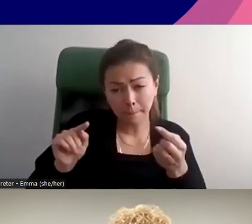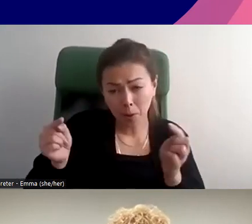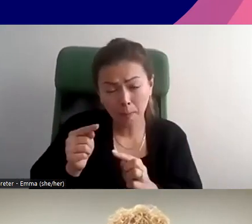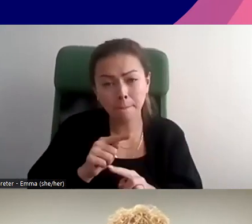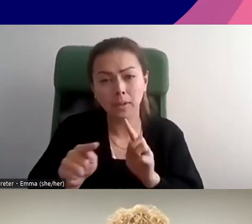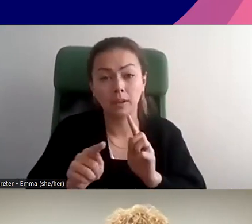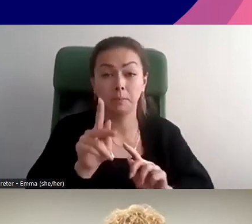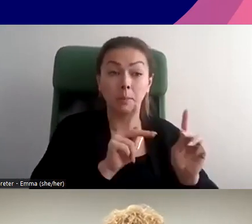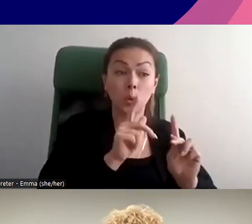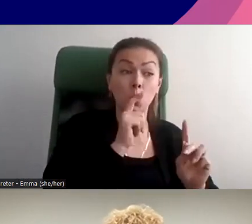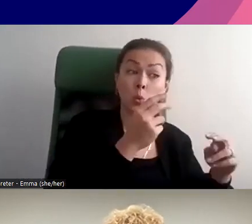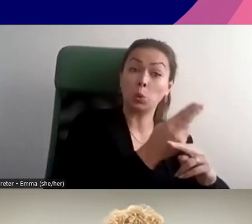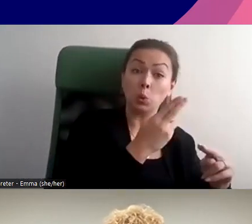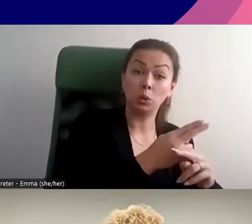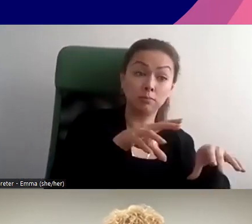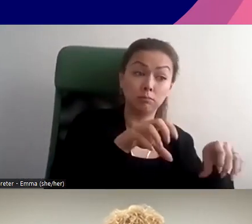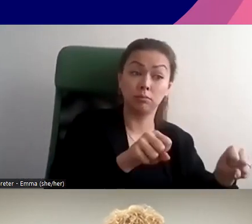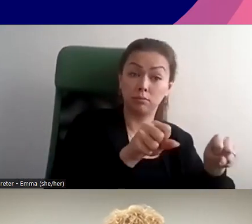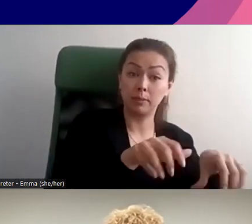utilisent cet espace qui peuvent avoir un impact également.